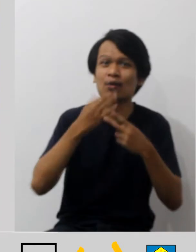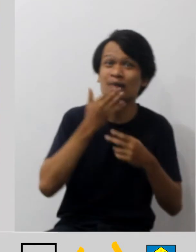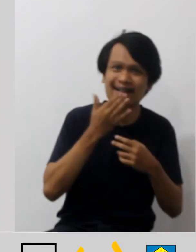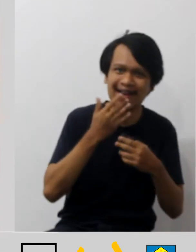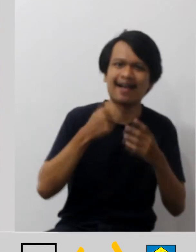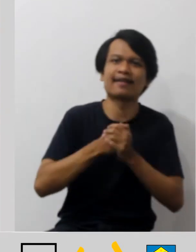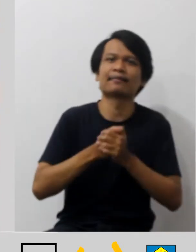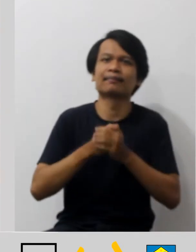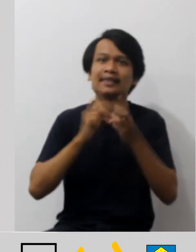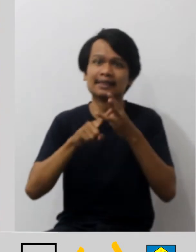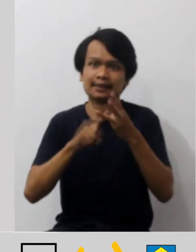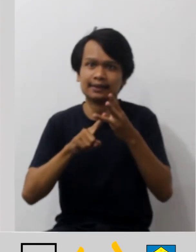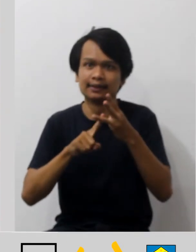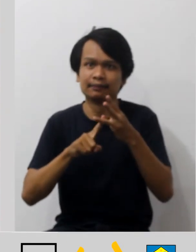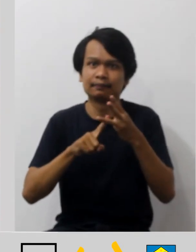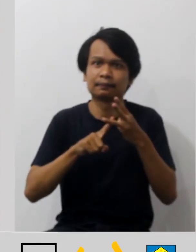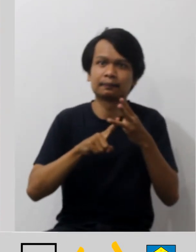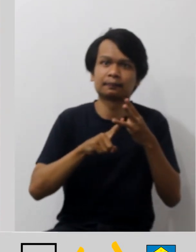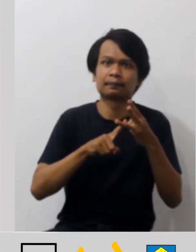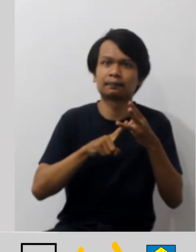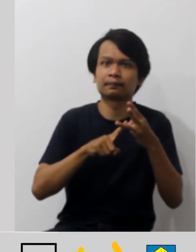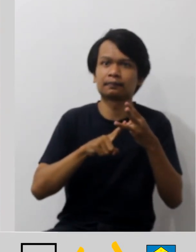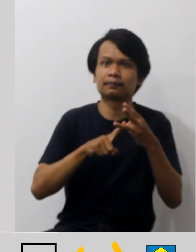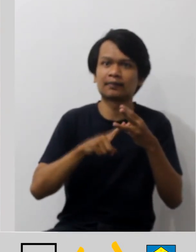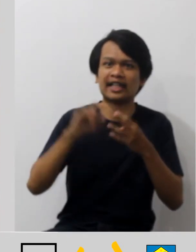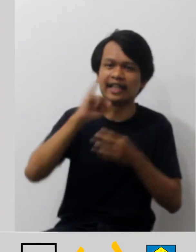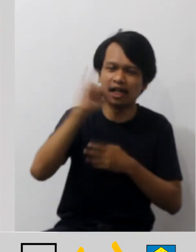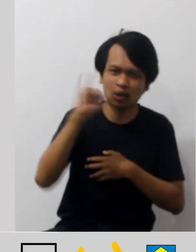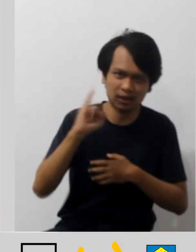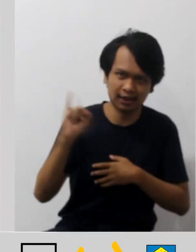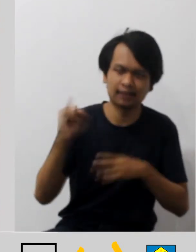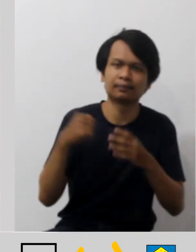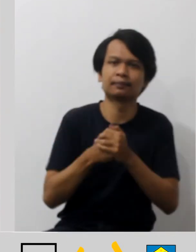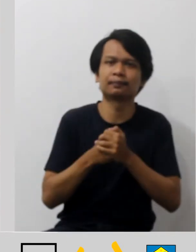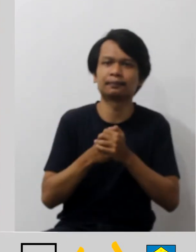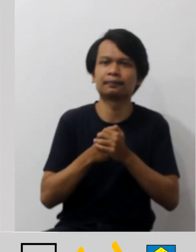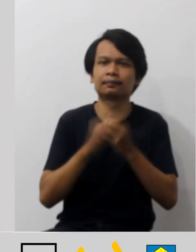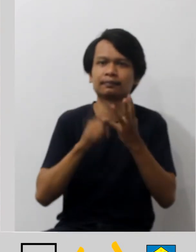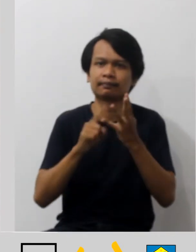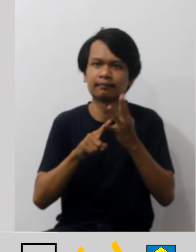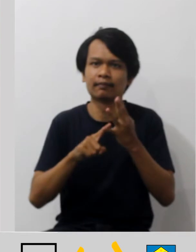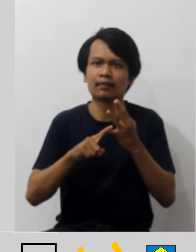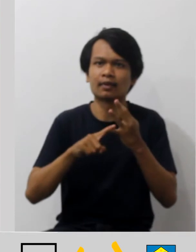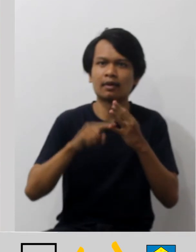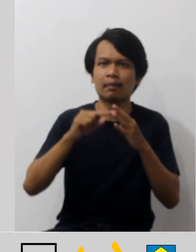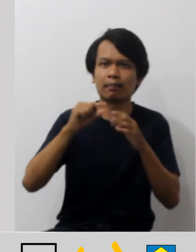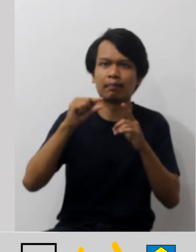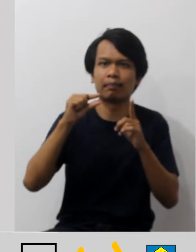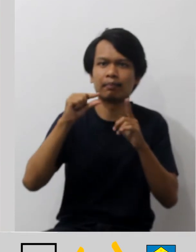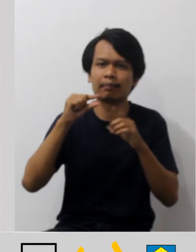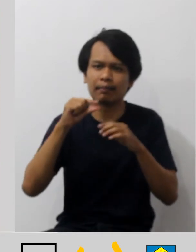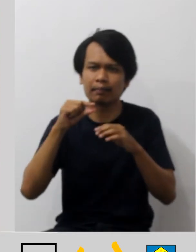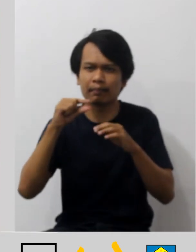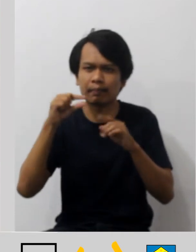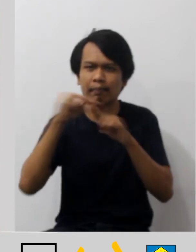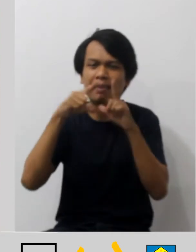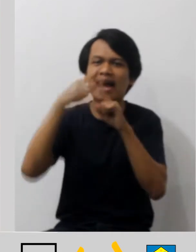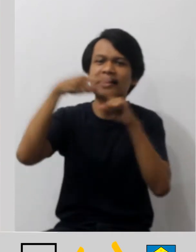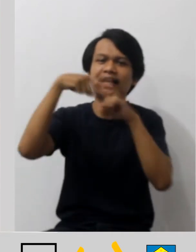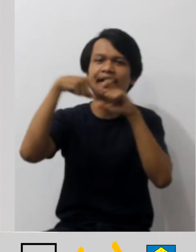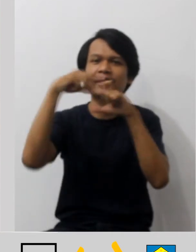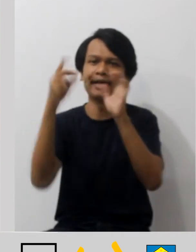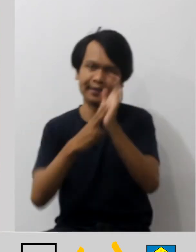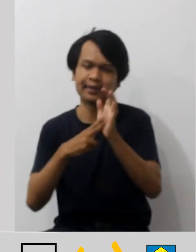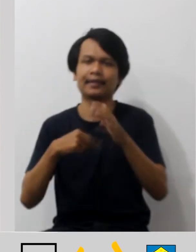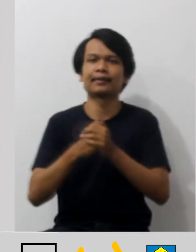warna, lalu flood factor illustration. Kita juga belajar bikin motif atau pattern,